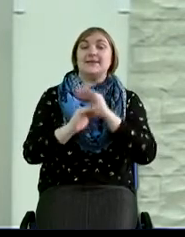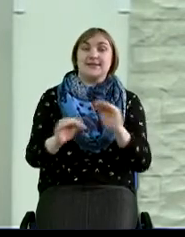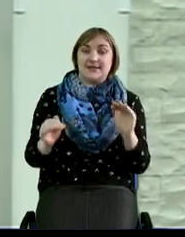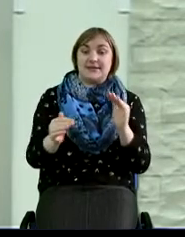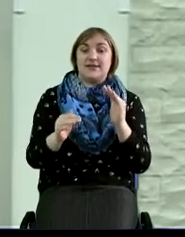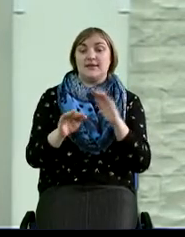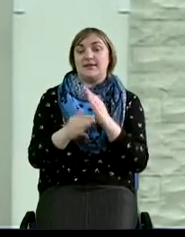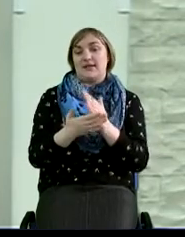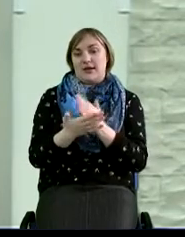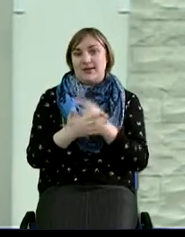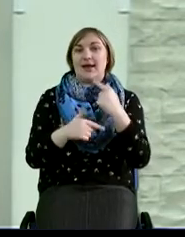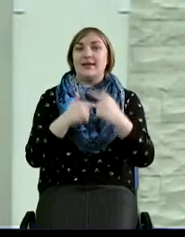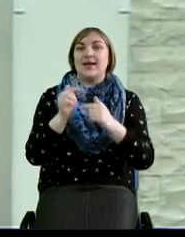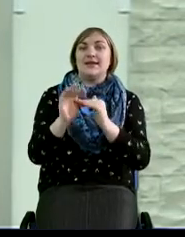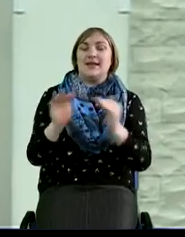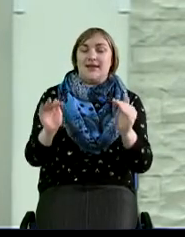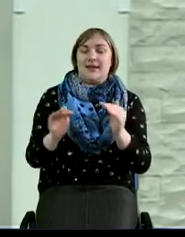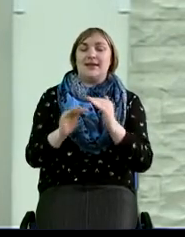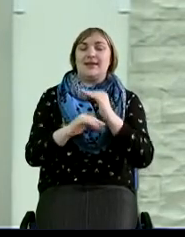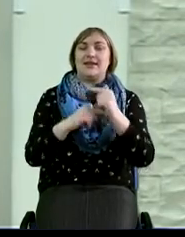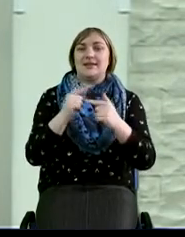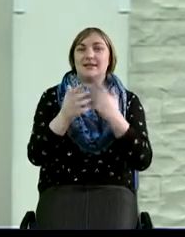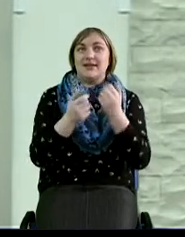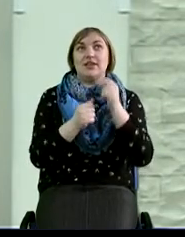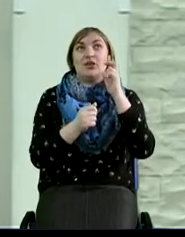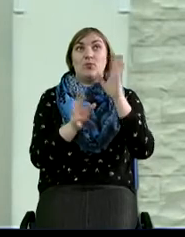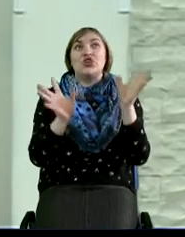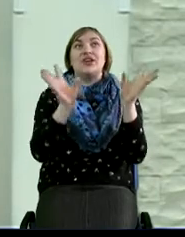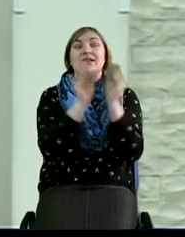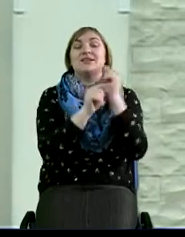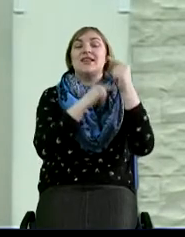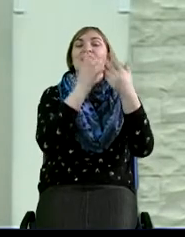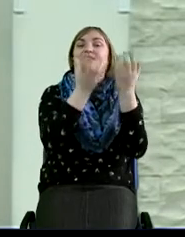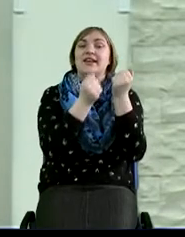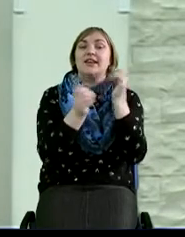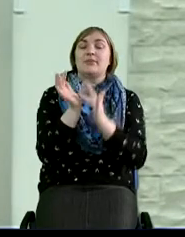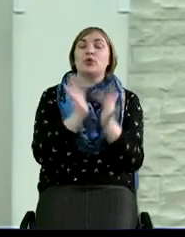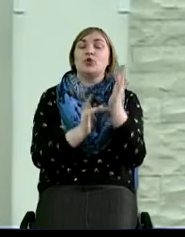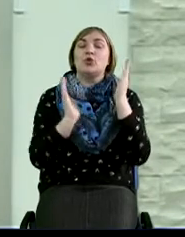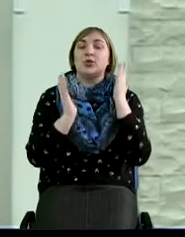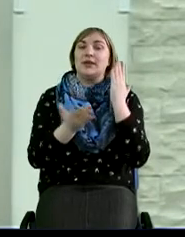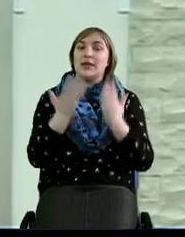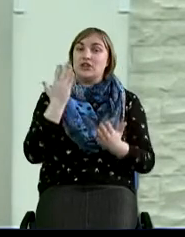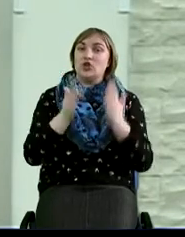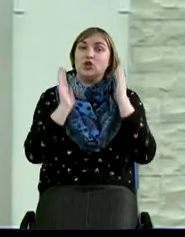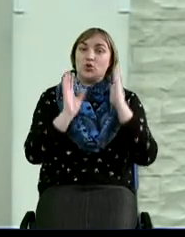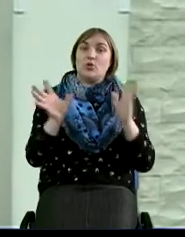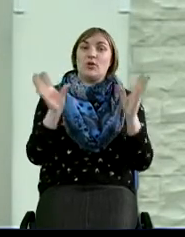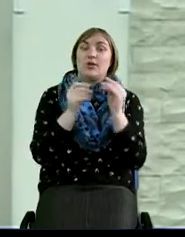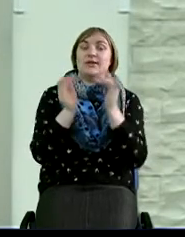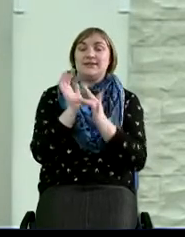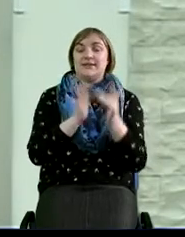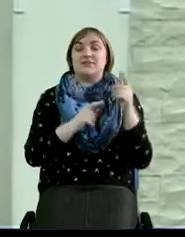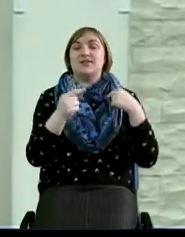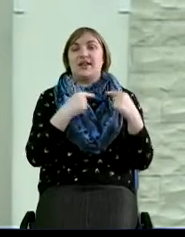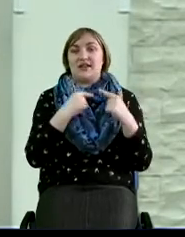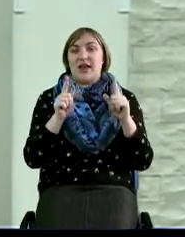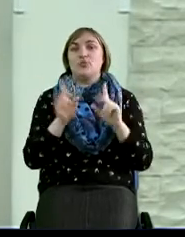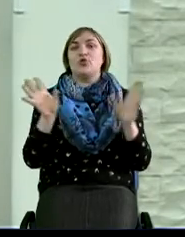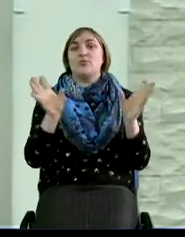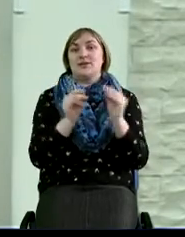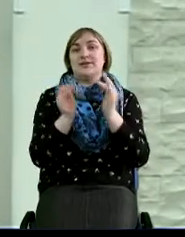то и наследники, наследники Божьи, сонаследники же Христу, если только с Ним страдаем, чтобы с Ним и